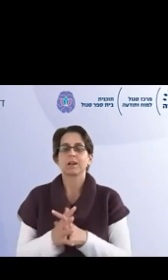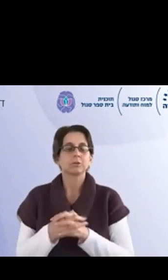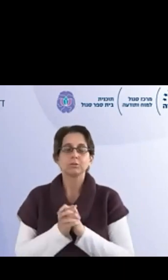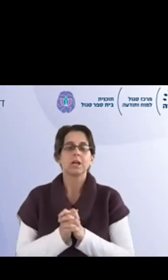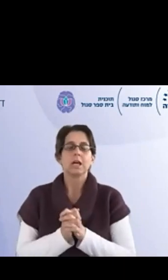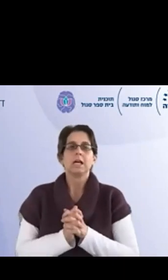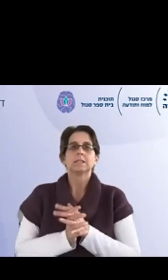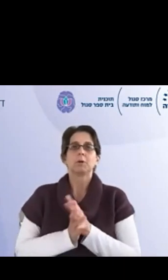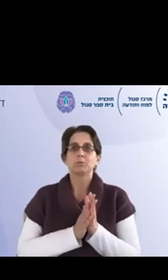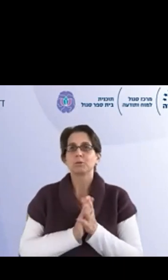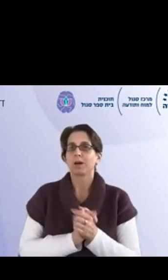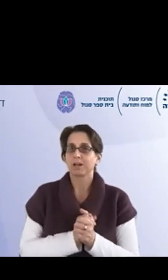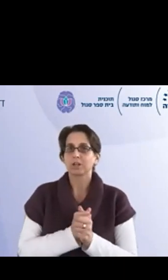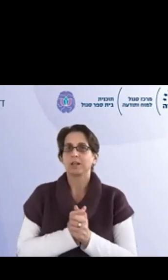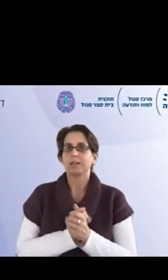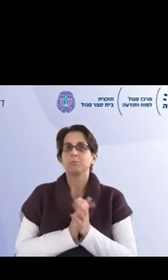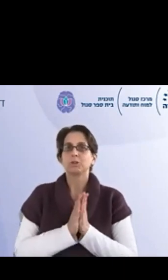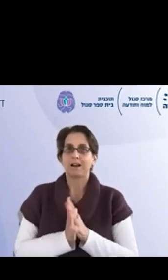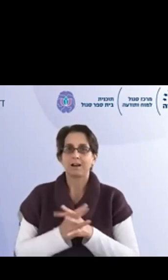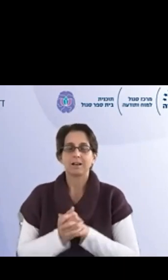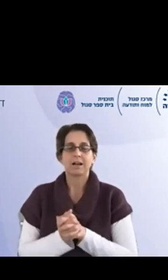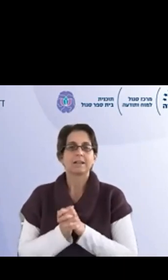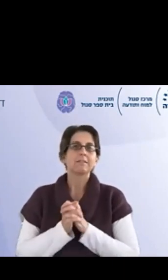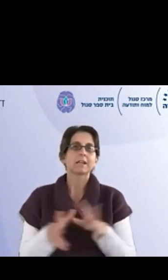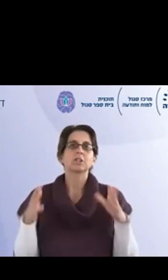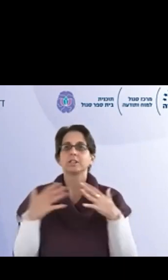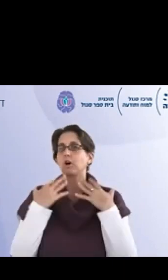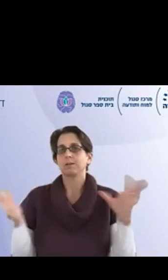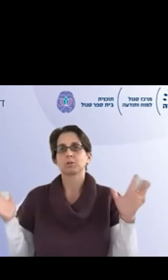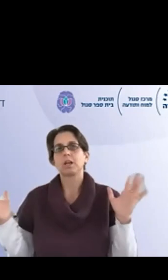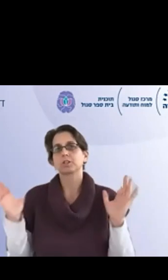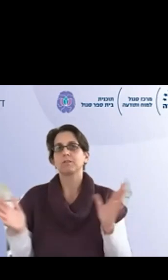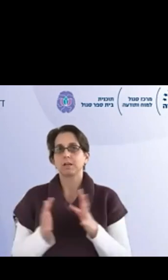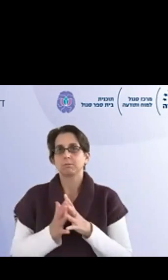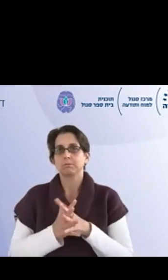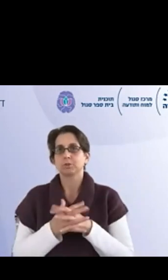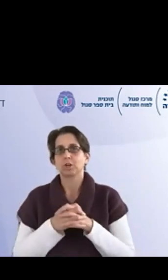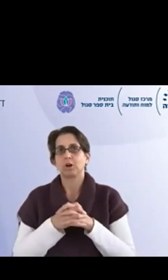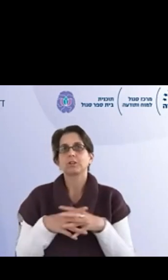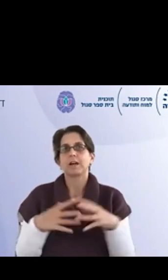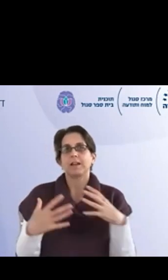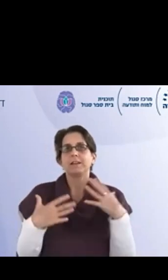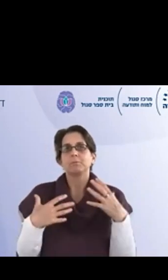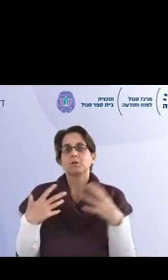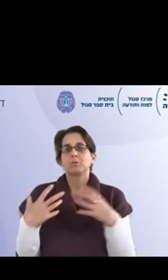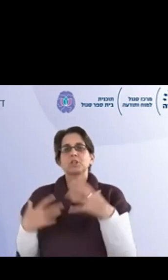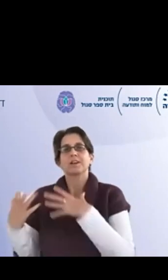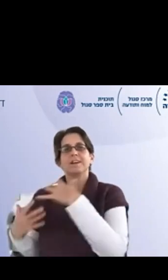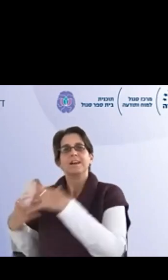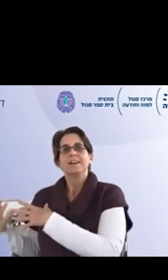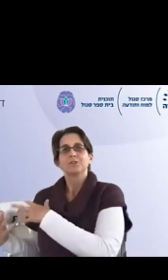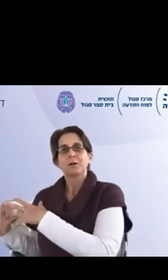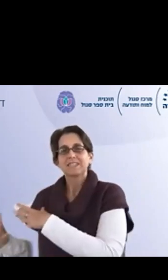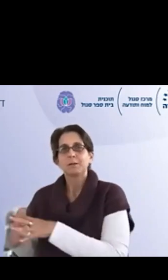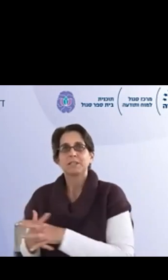לשני ולארגון זה מאוד מאוד מרגש אני מודה לך אני חייבת להגיד שאני איתה יכולה להמשיך להקשיב לכם שעות אני בתור מי